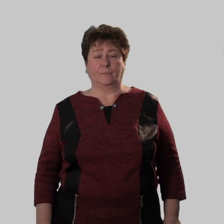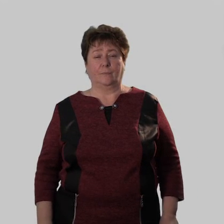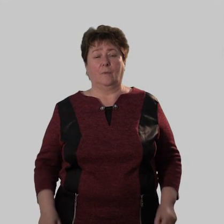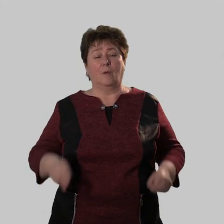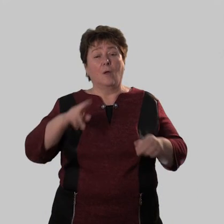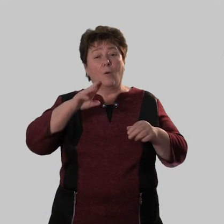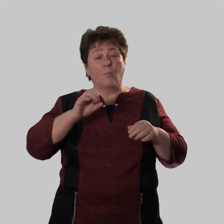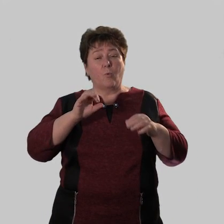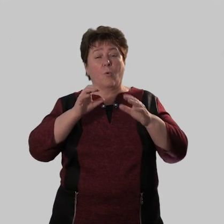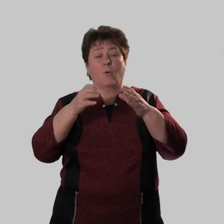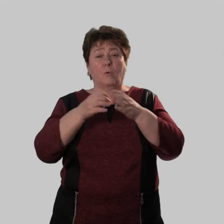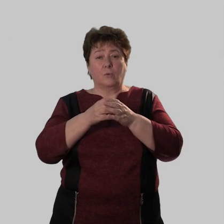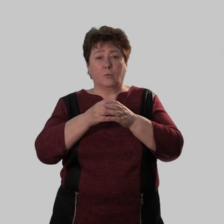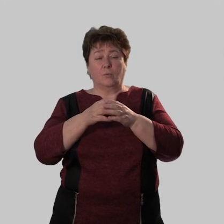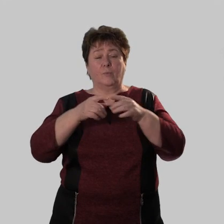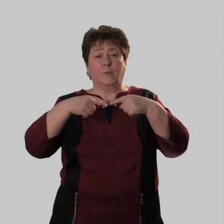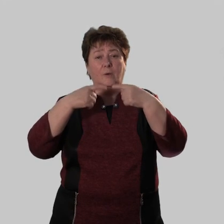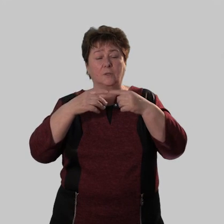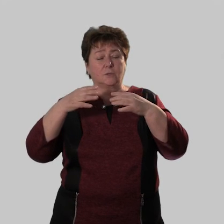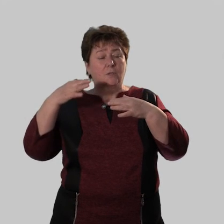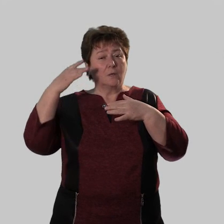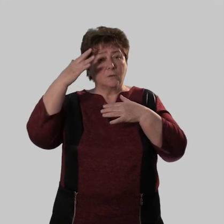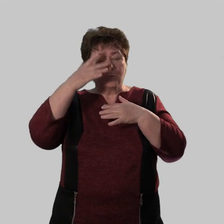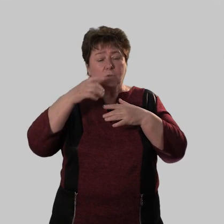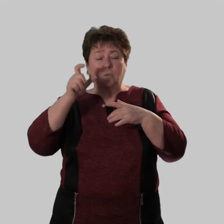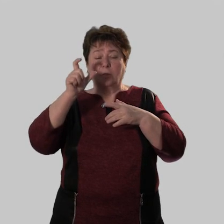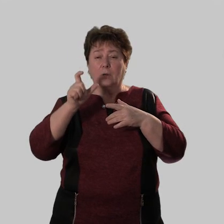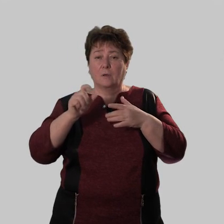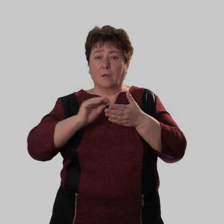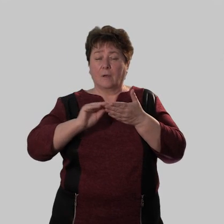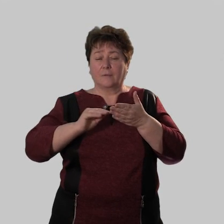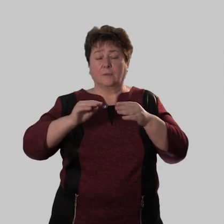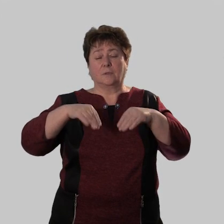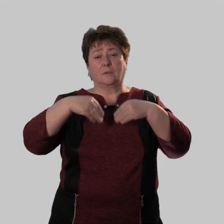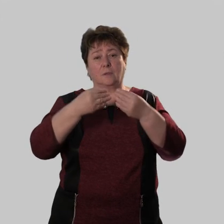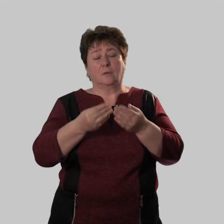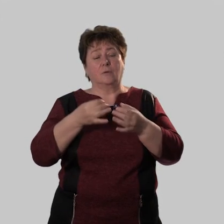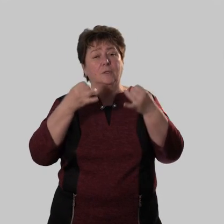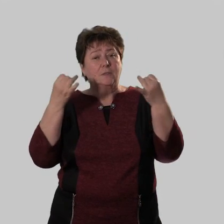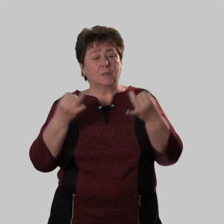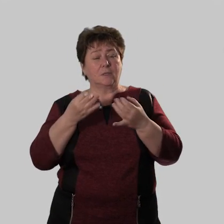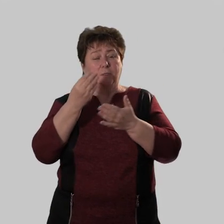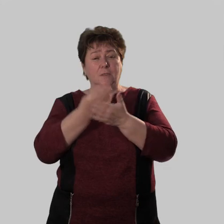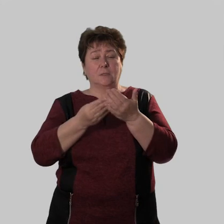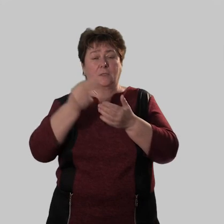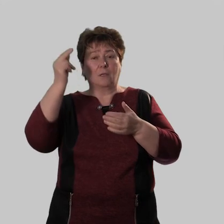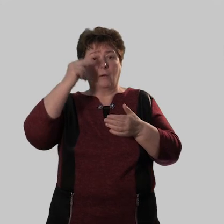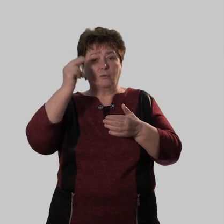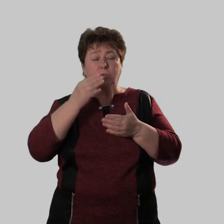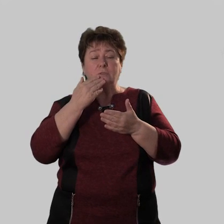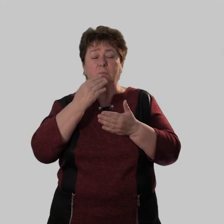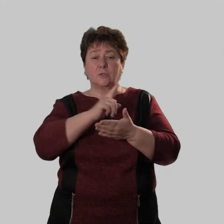По типу речи – рассуждение. Автор дает нам интересный совет –